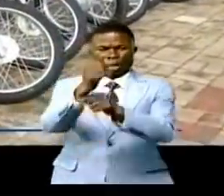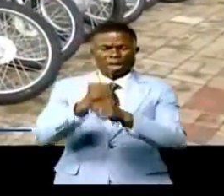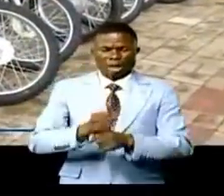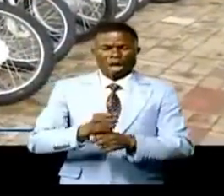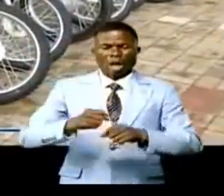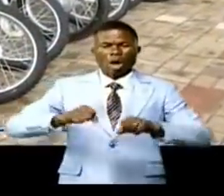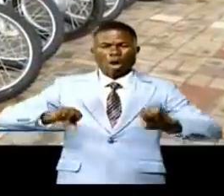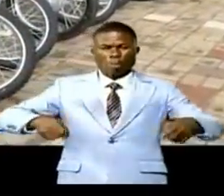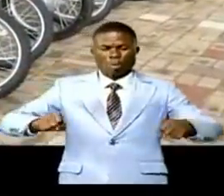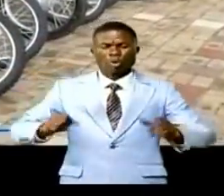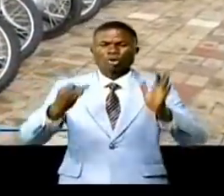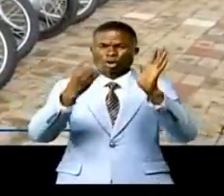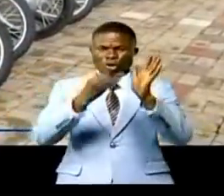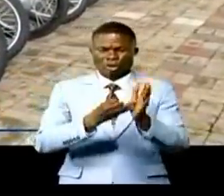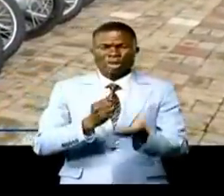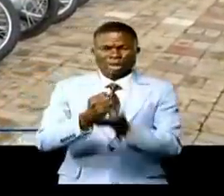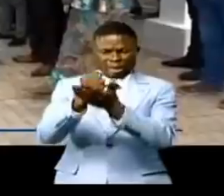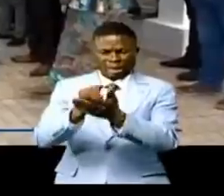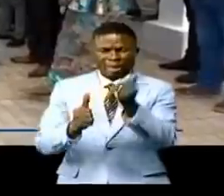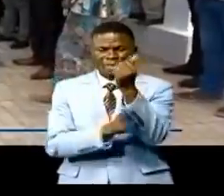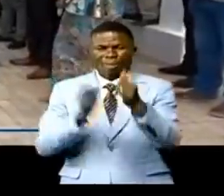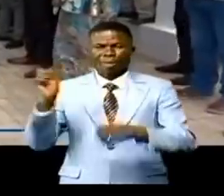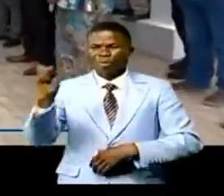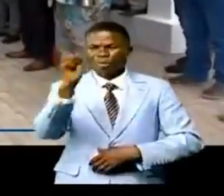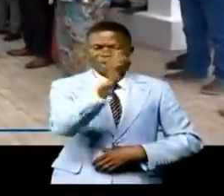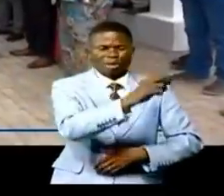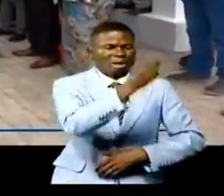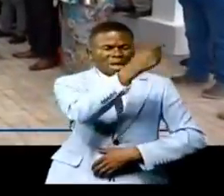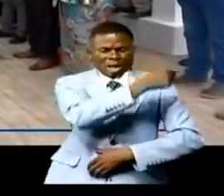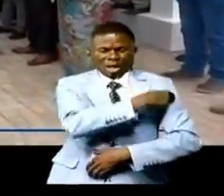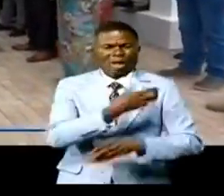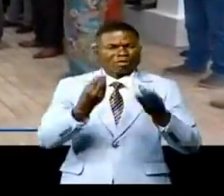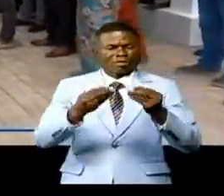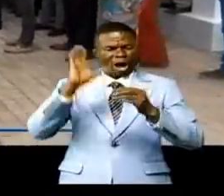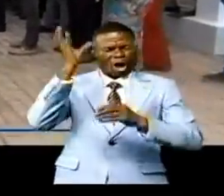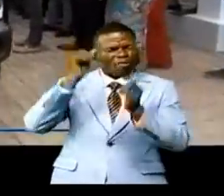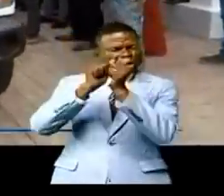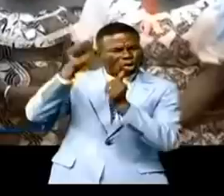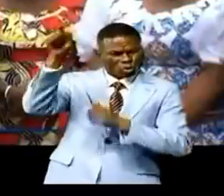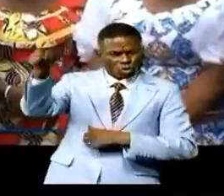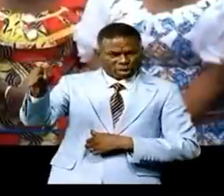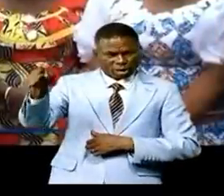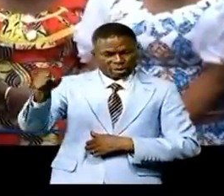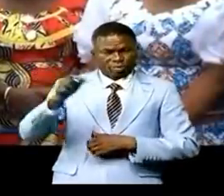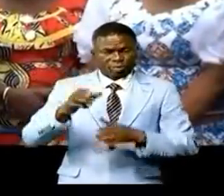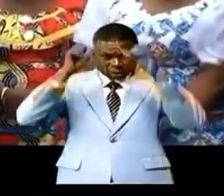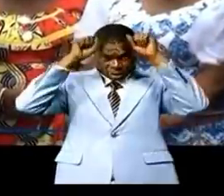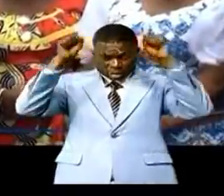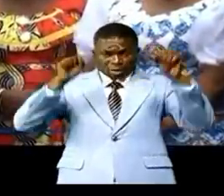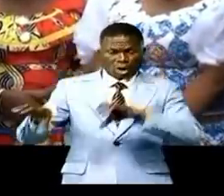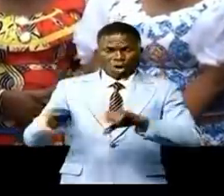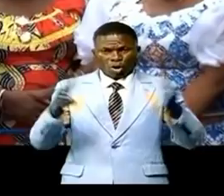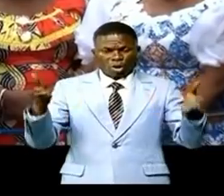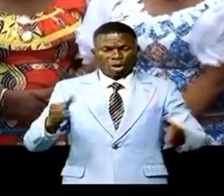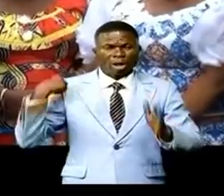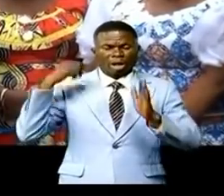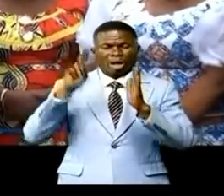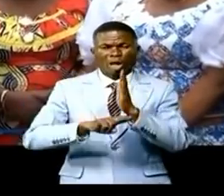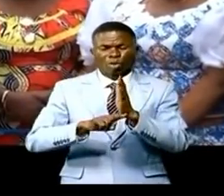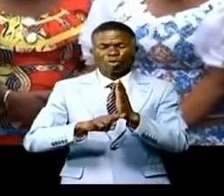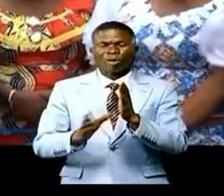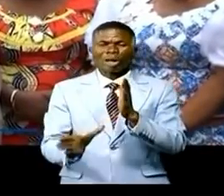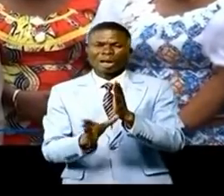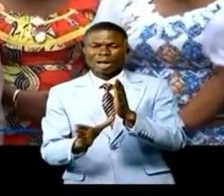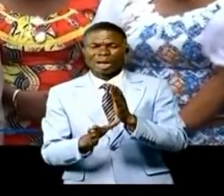mobilité de manière à faciliter le processus de vaccination dans les milieux inaccessibles de la province. Président la cérémonie, le gouverneur intérimaire